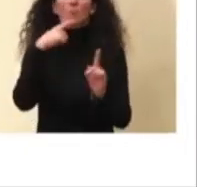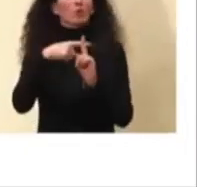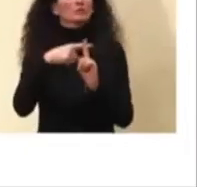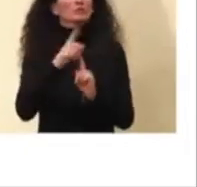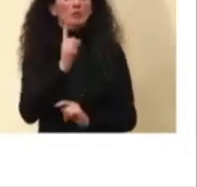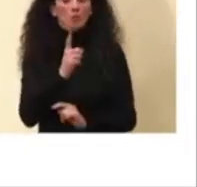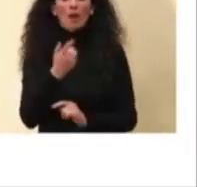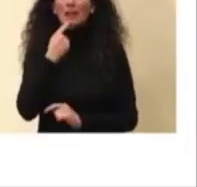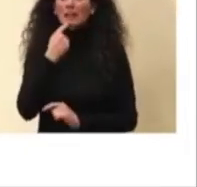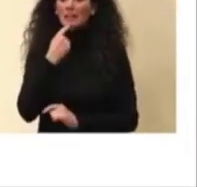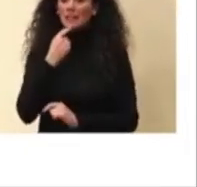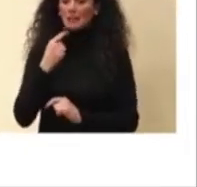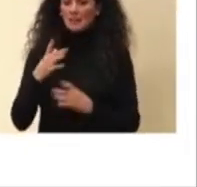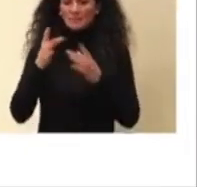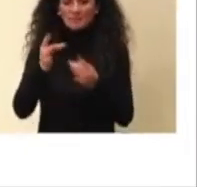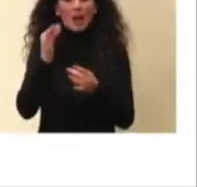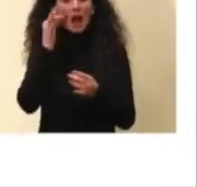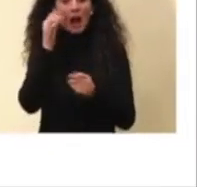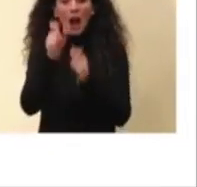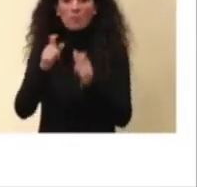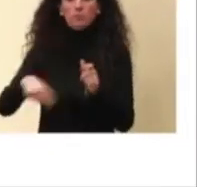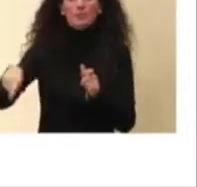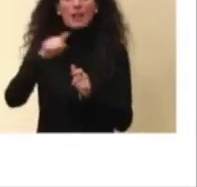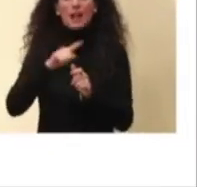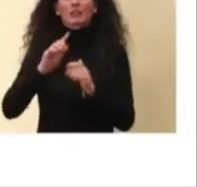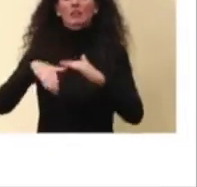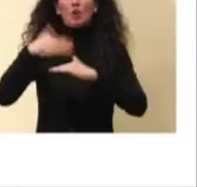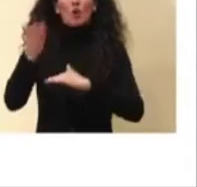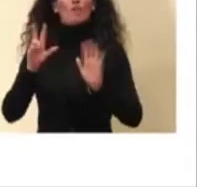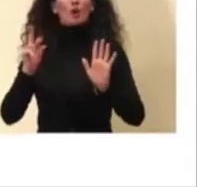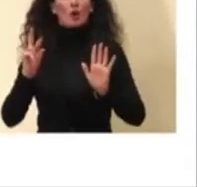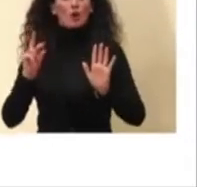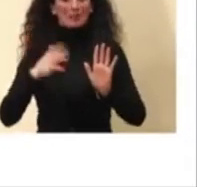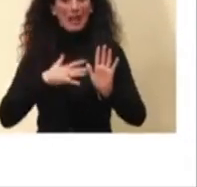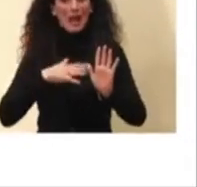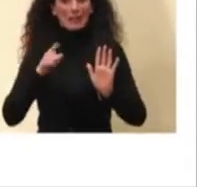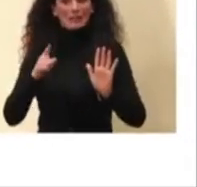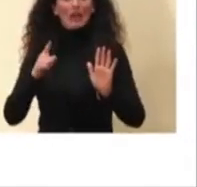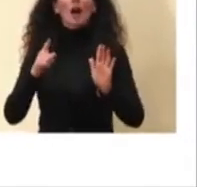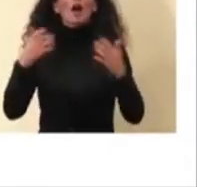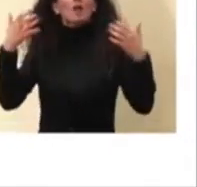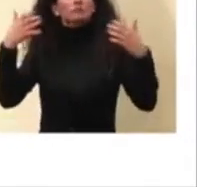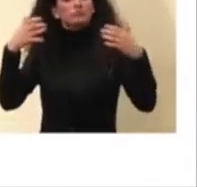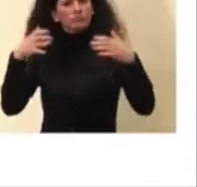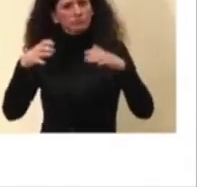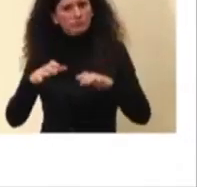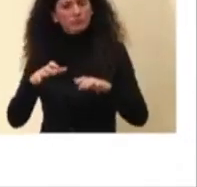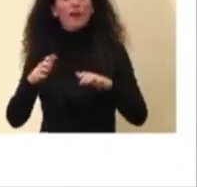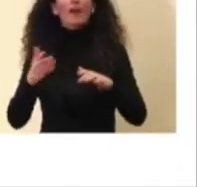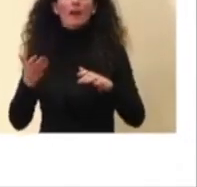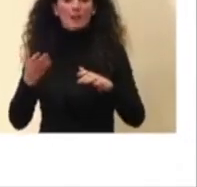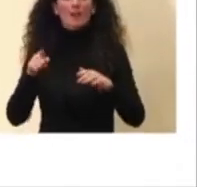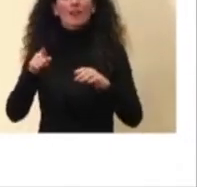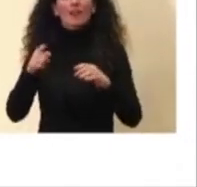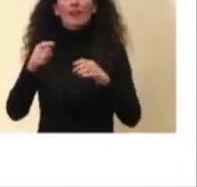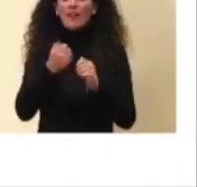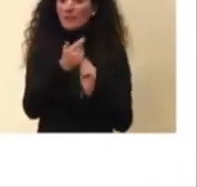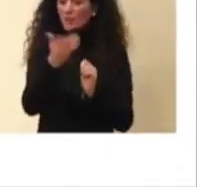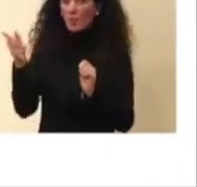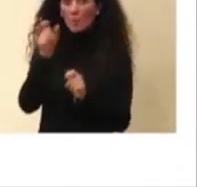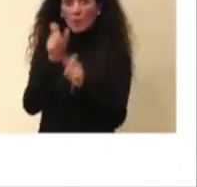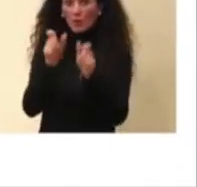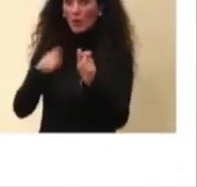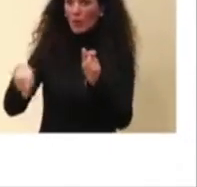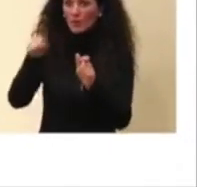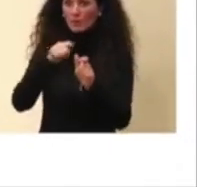over 80 sia in decrescita e questa decrescita coincide in qualche modo come